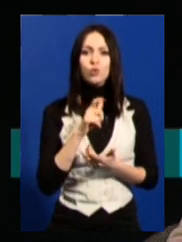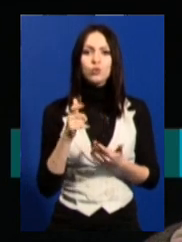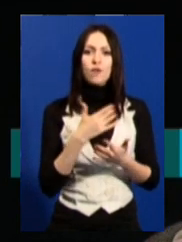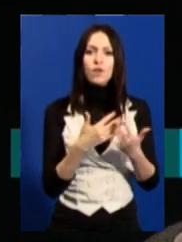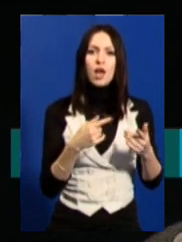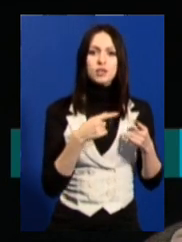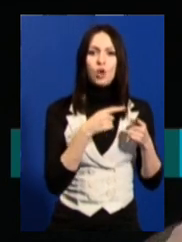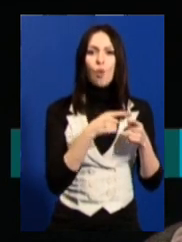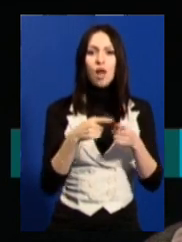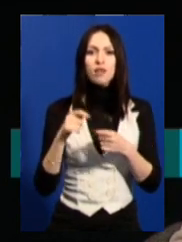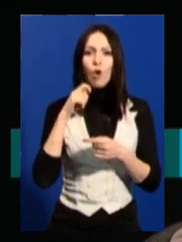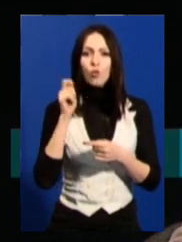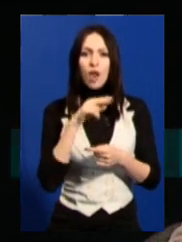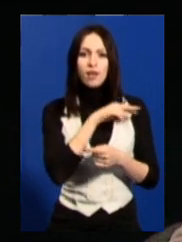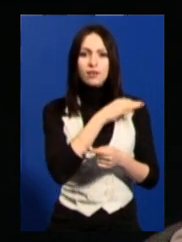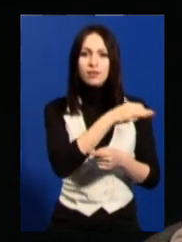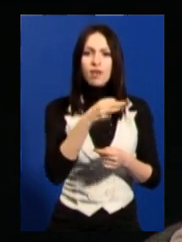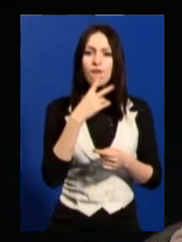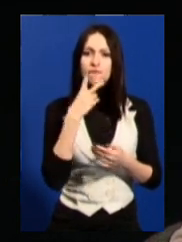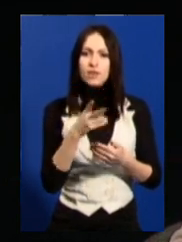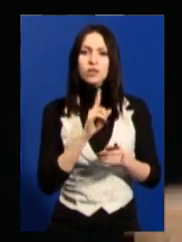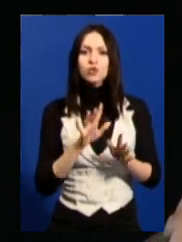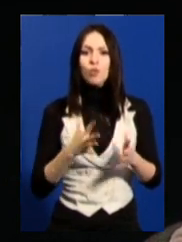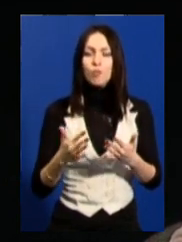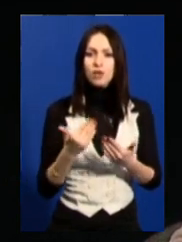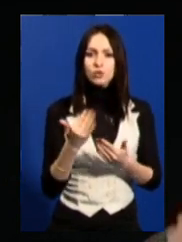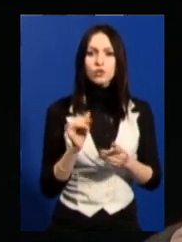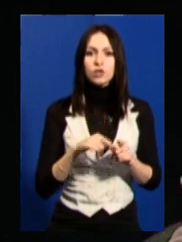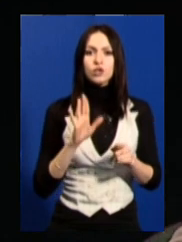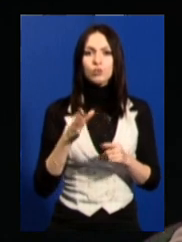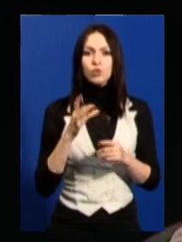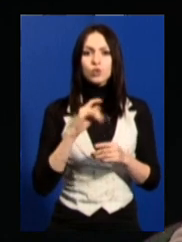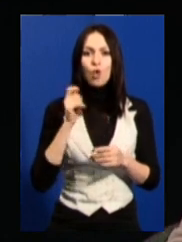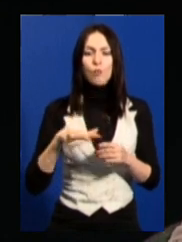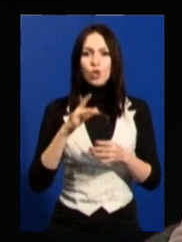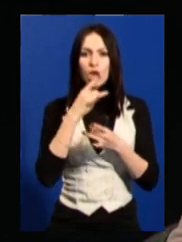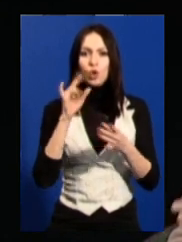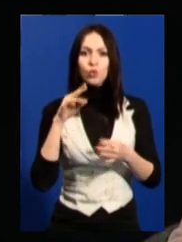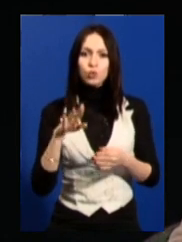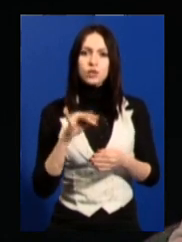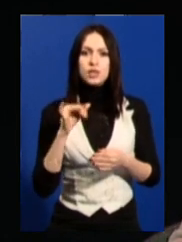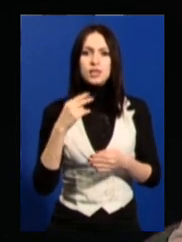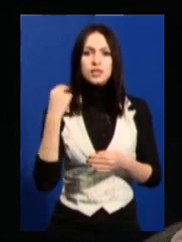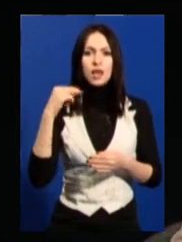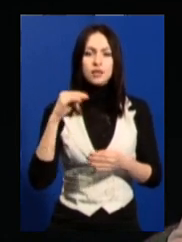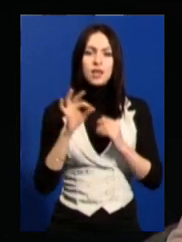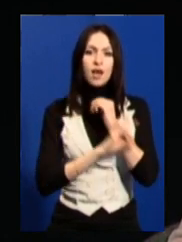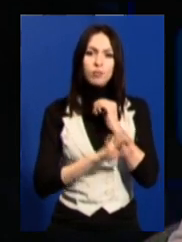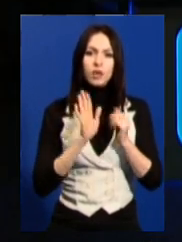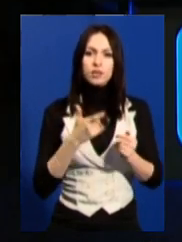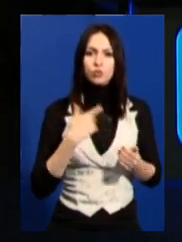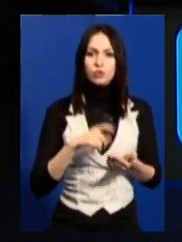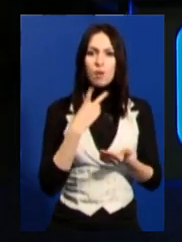відбувається. Після форуму «Слобода культ» обов'язково скоро буде наступний форум, Закарпаття представлятиме себе, можливо, на